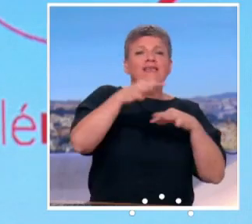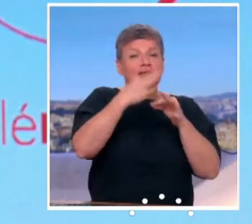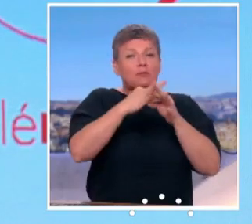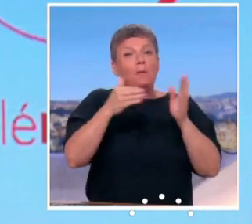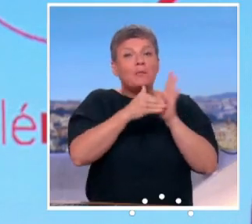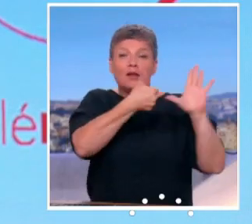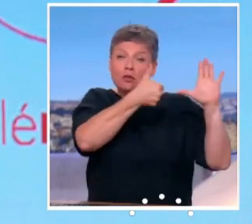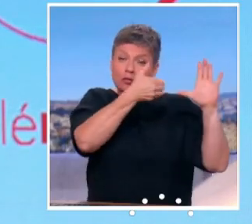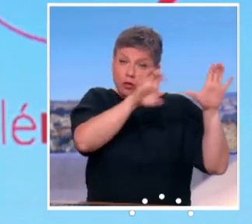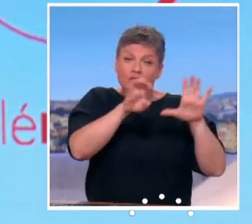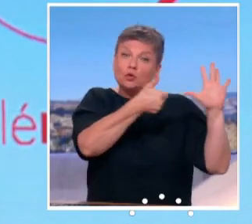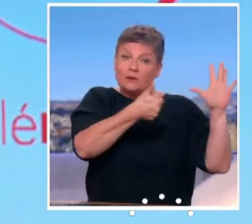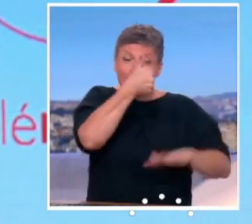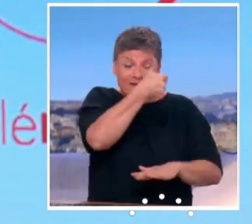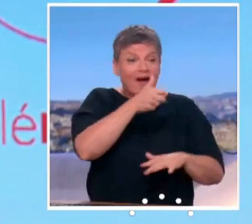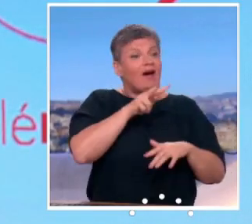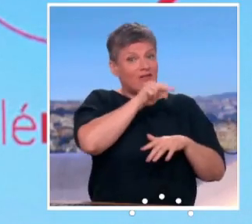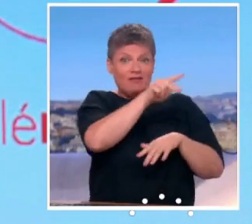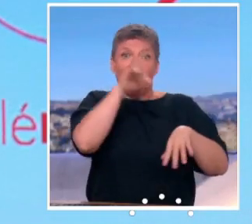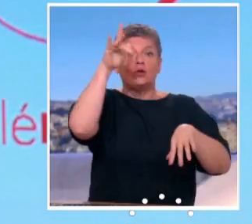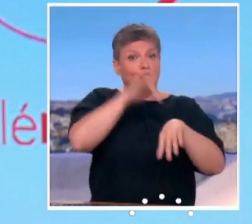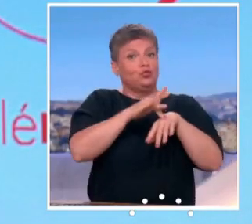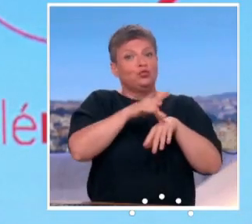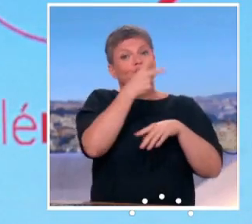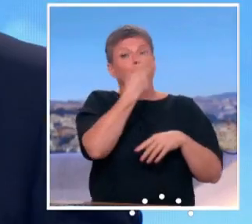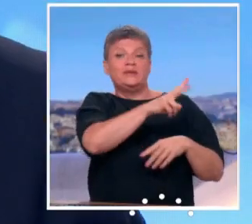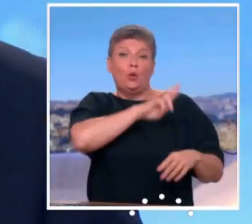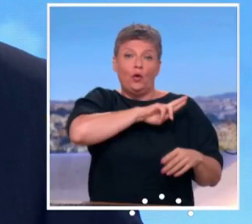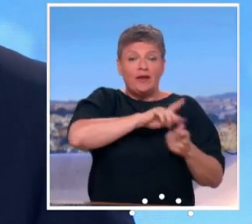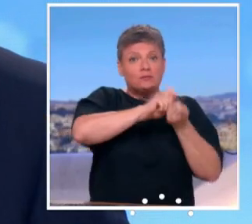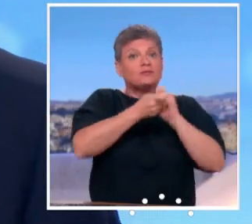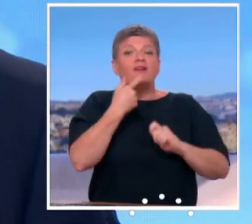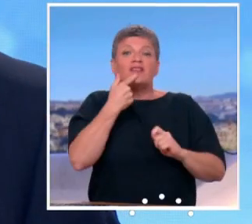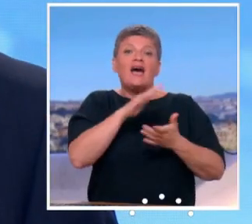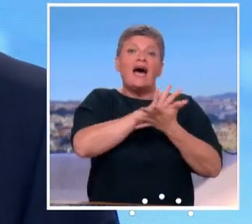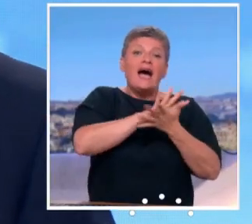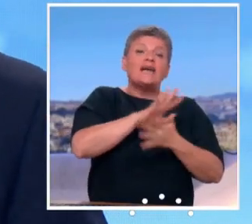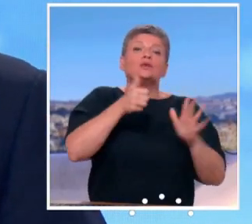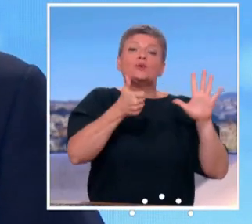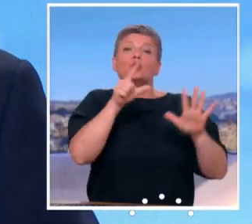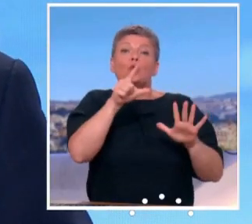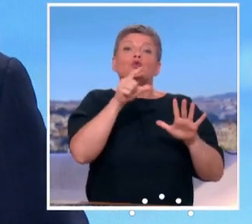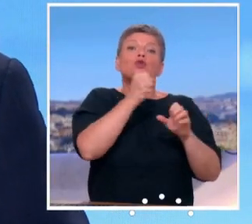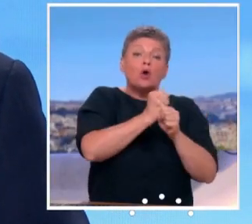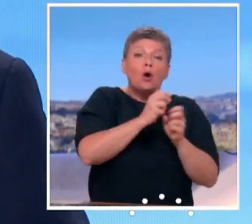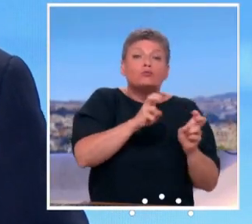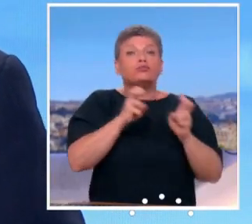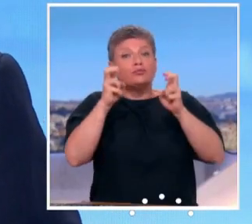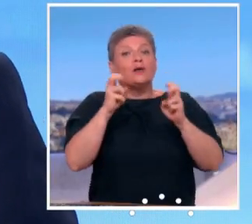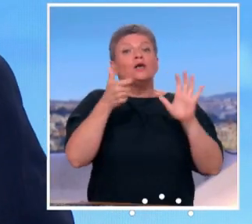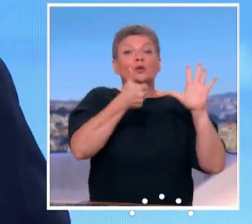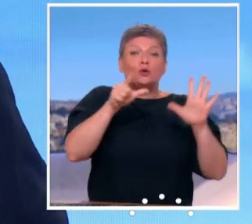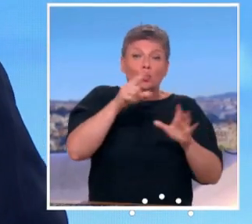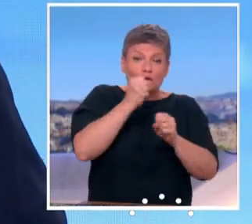subir entre guillemets la réforme, en passant de 62 ans à 62 ans et 3 mois, et puis ce sera progressif